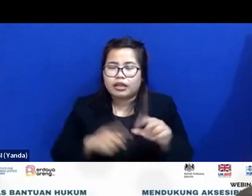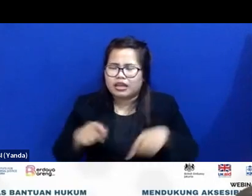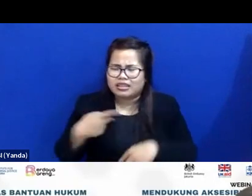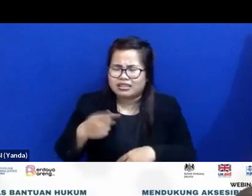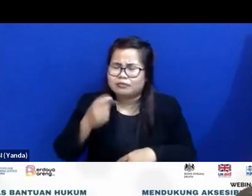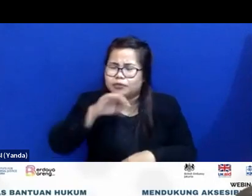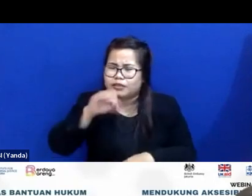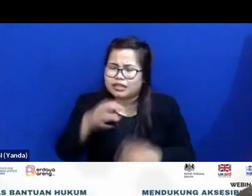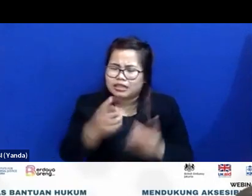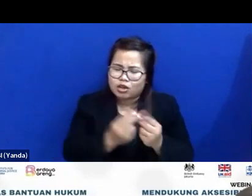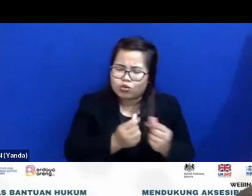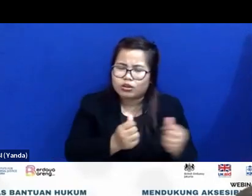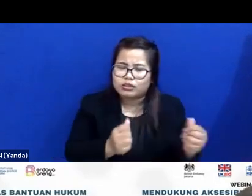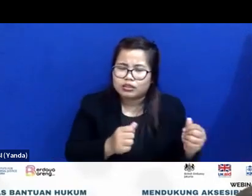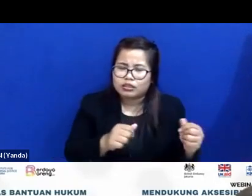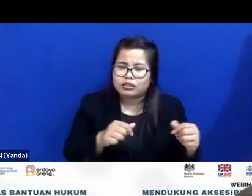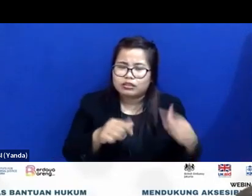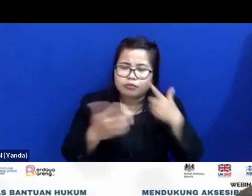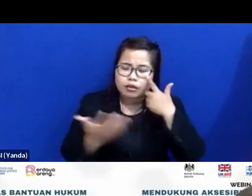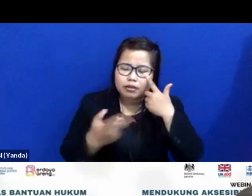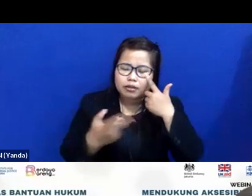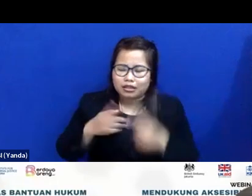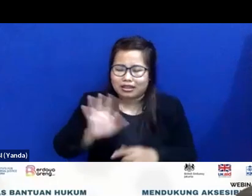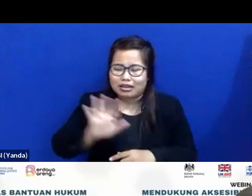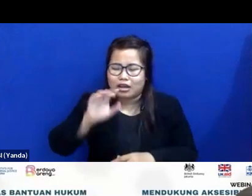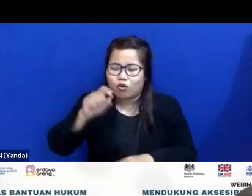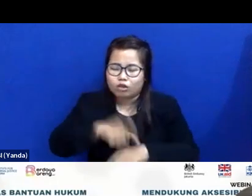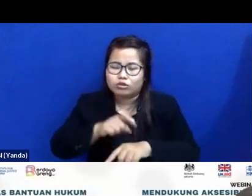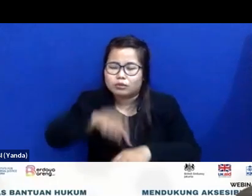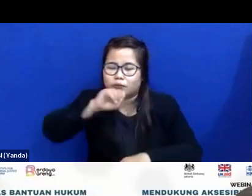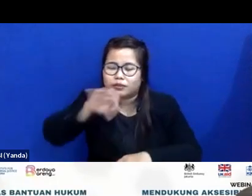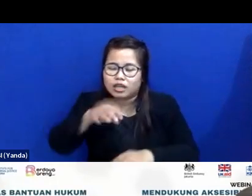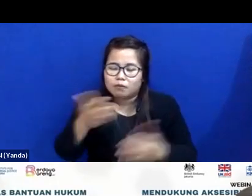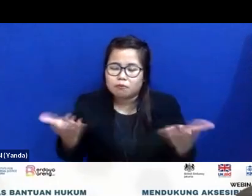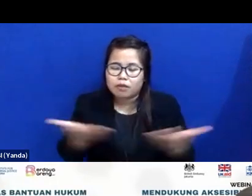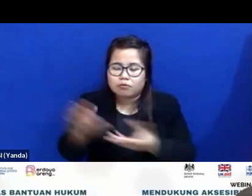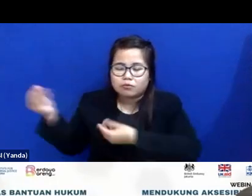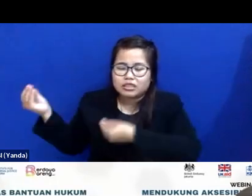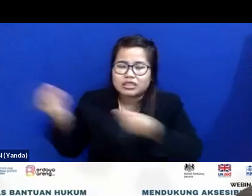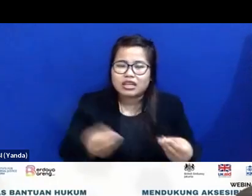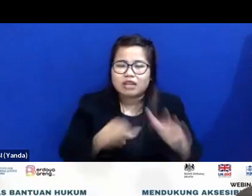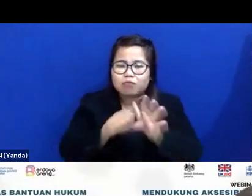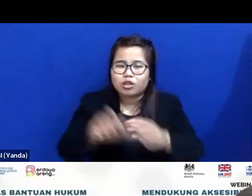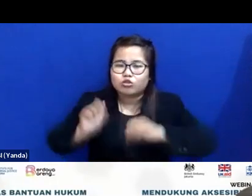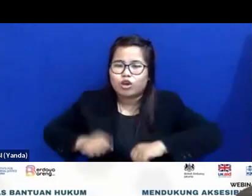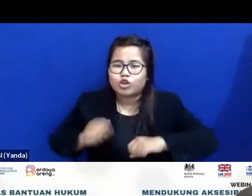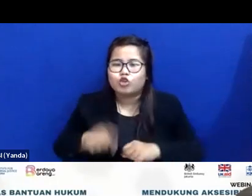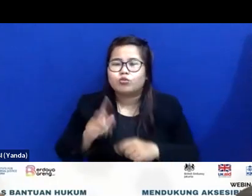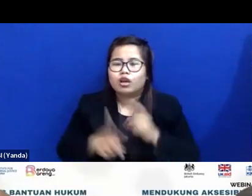jamannya lagi kita bicara hanya bagaimana menyediakan bantuan hukum. Itu sejak tahun 70